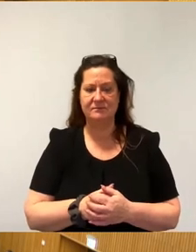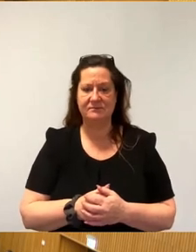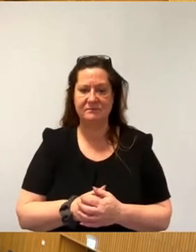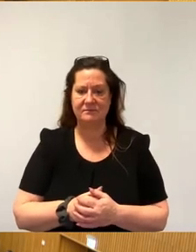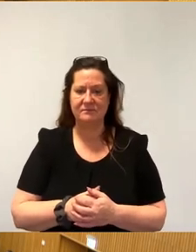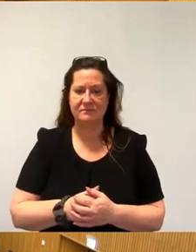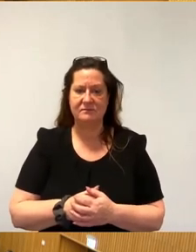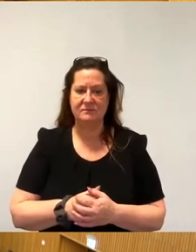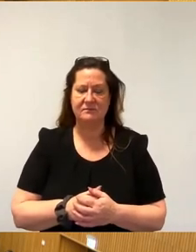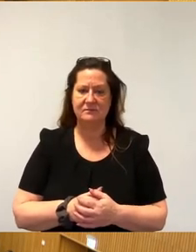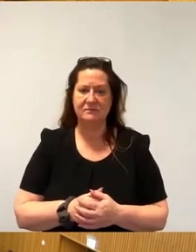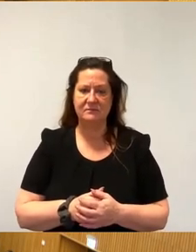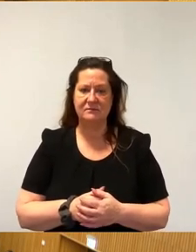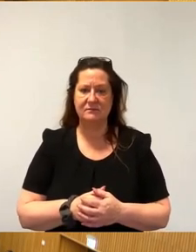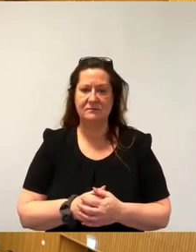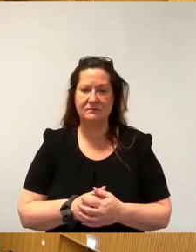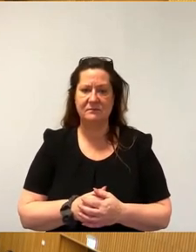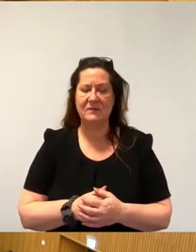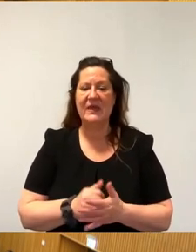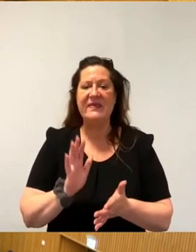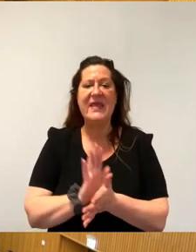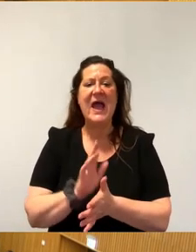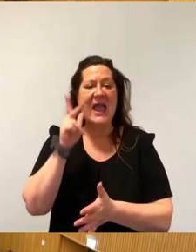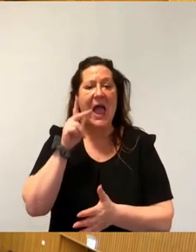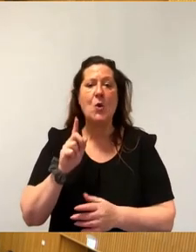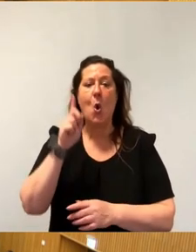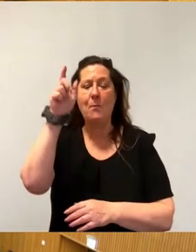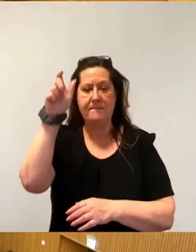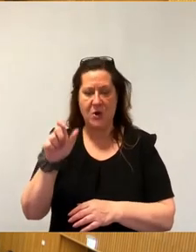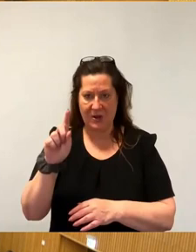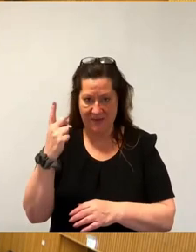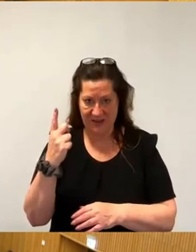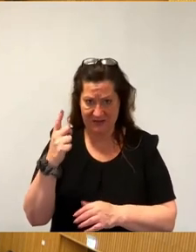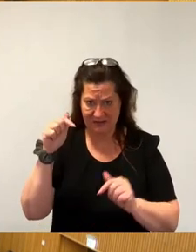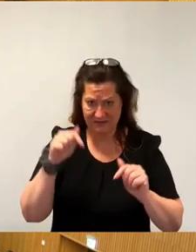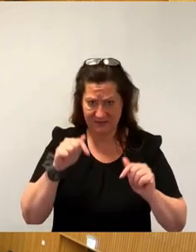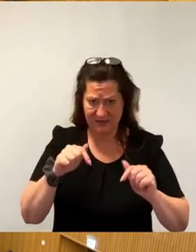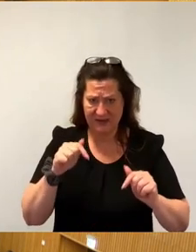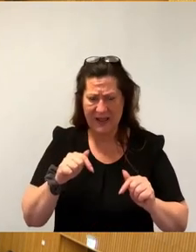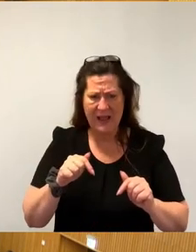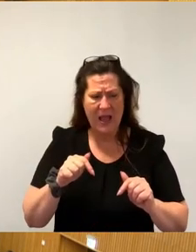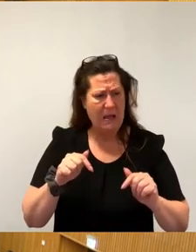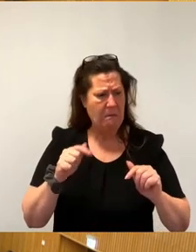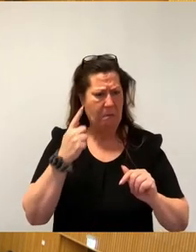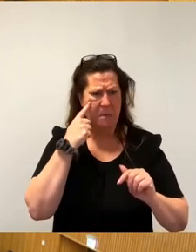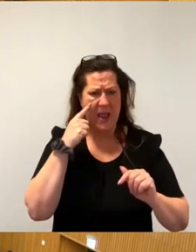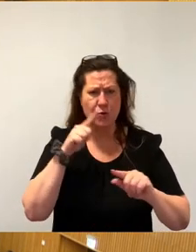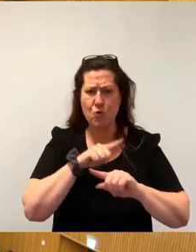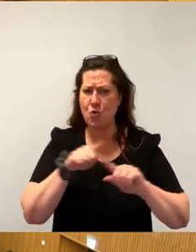Sehr geehrter Herr Oberbürgermeister, hier gibt es gerade eine Unklarheit in der Auszählung.